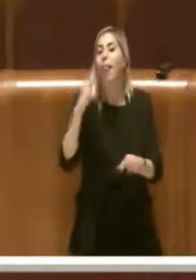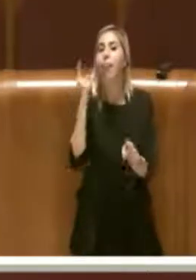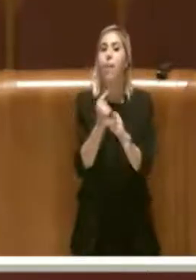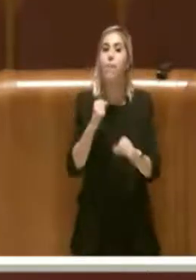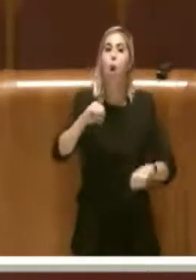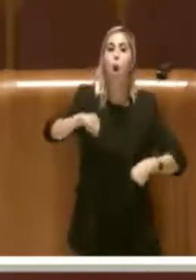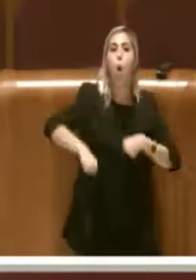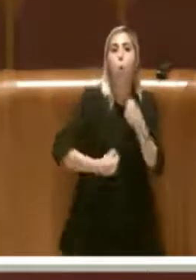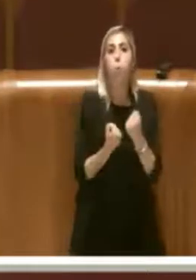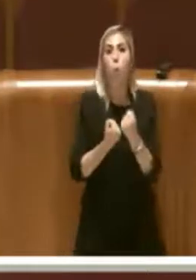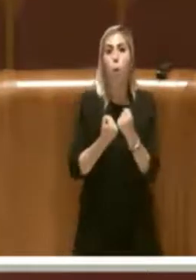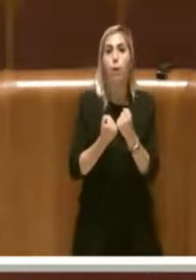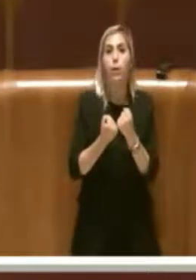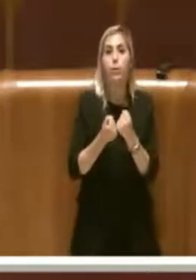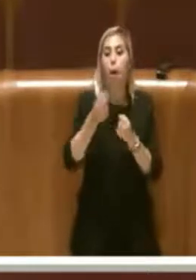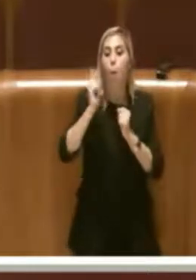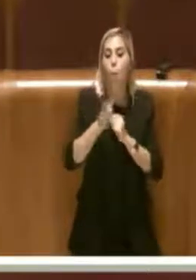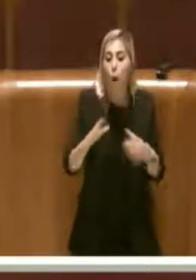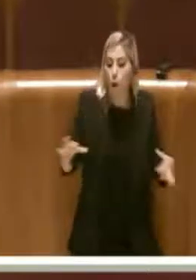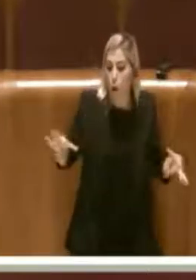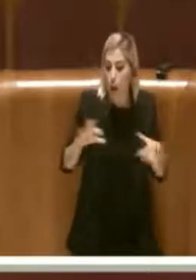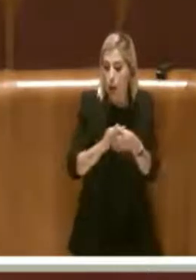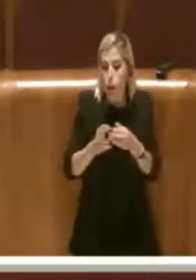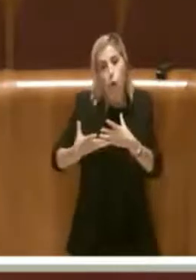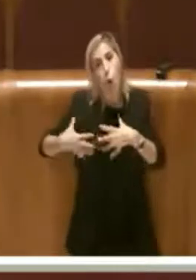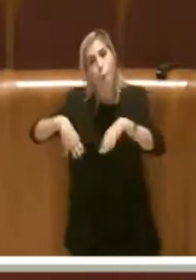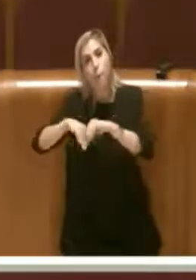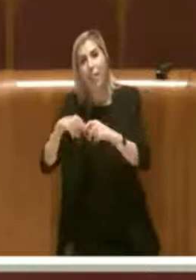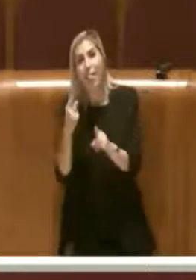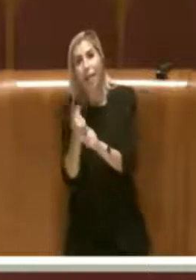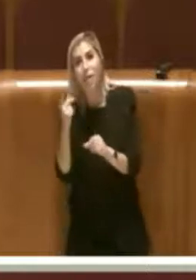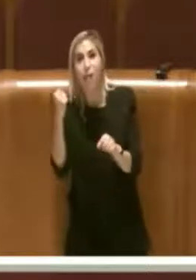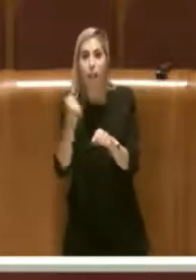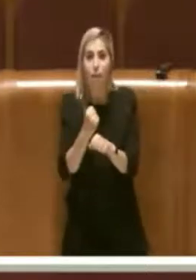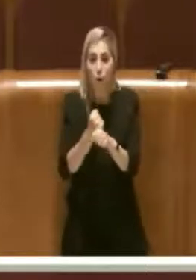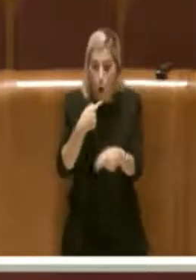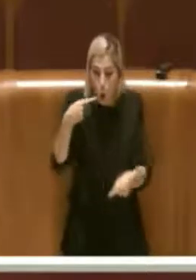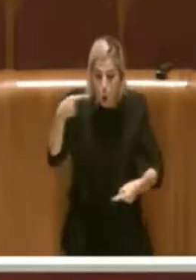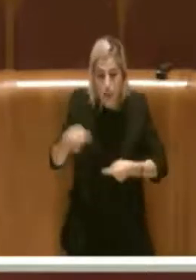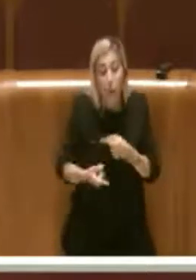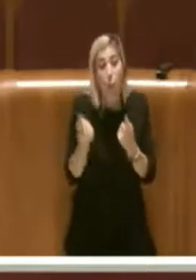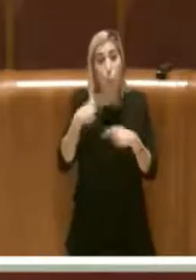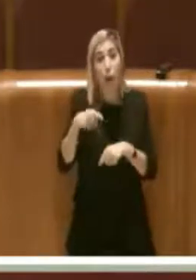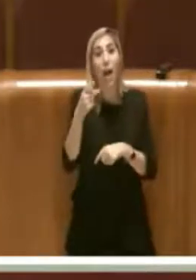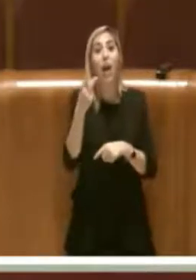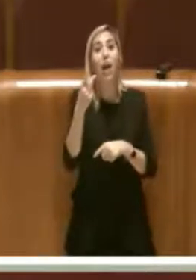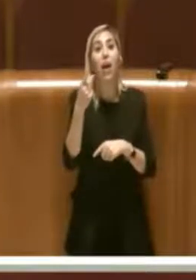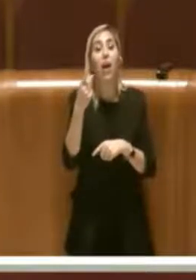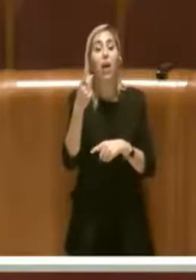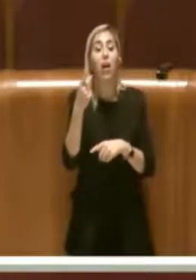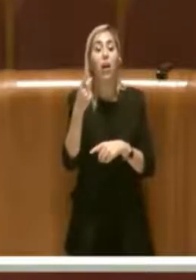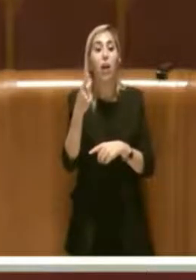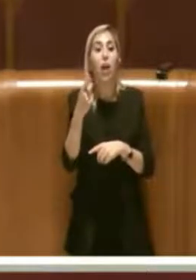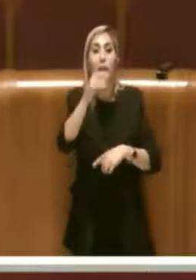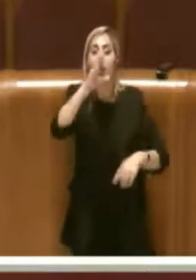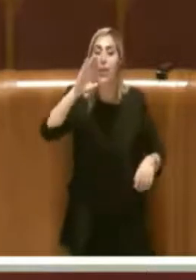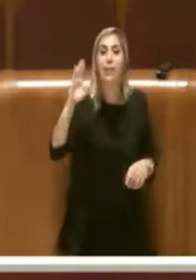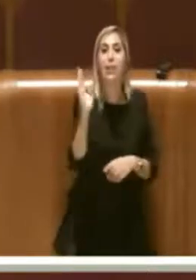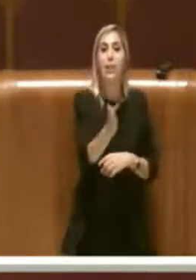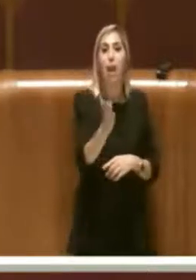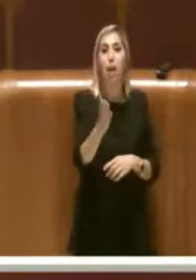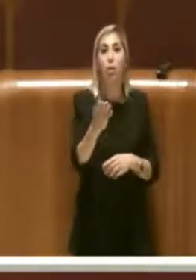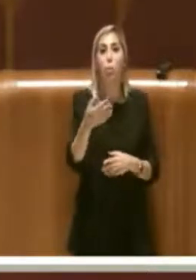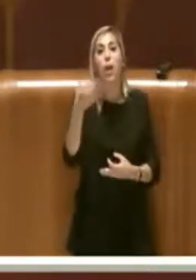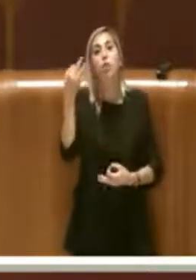quale commissario ad acta designato direttamente dall'autorità